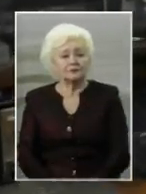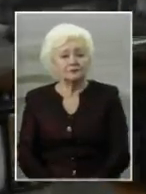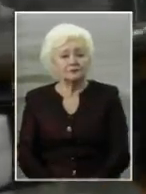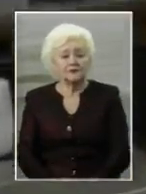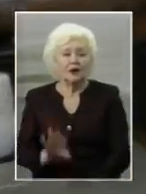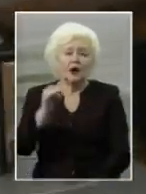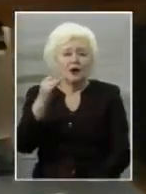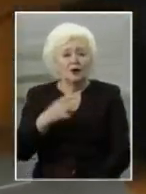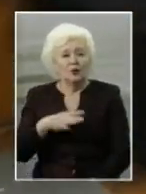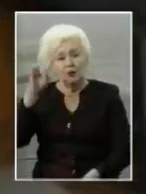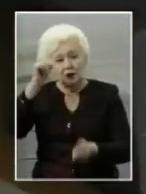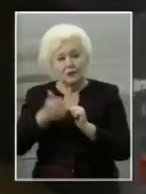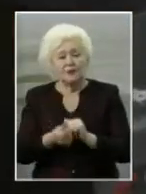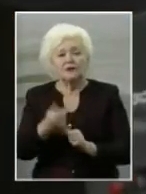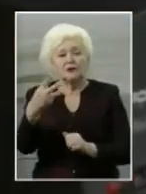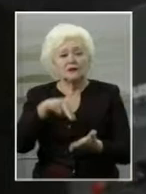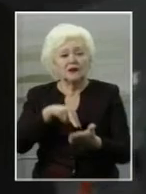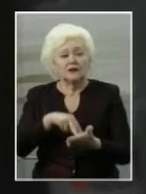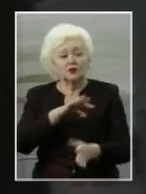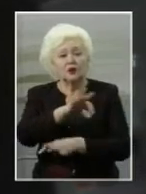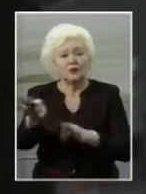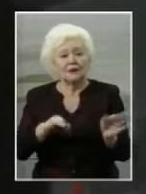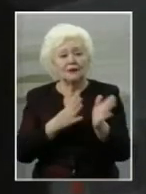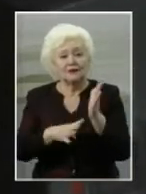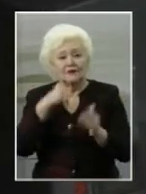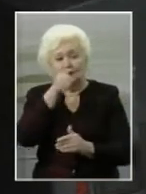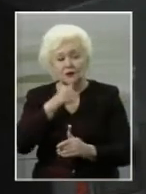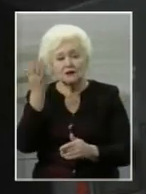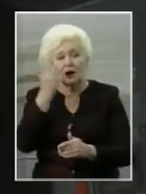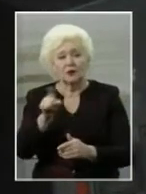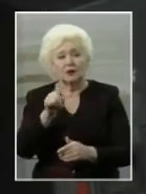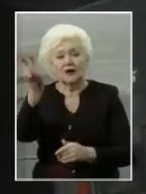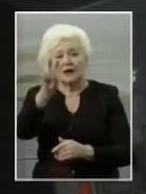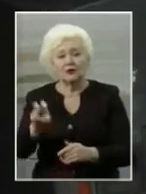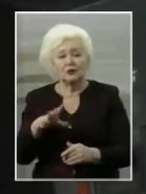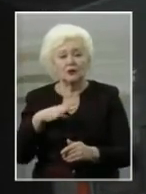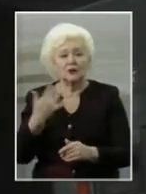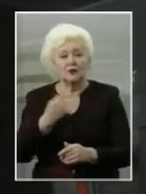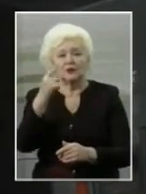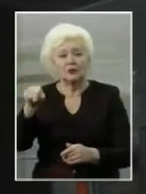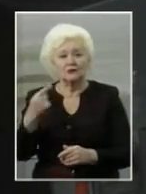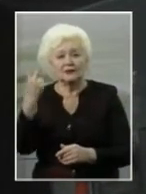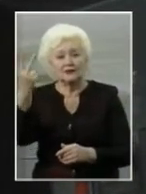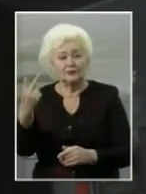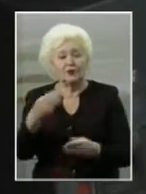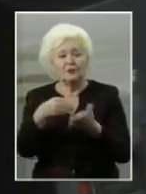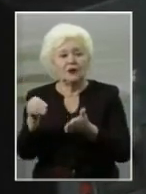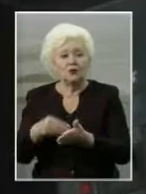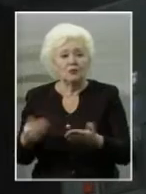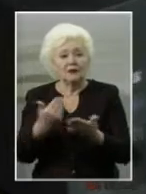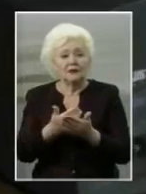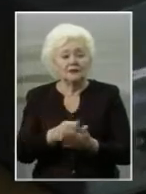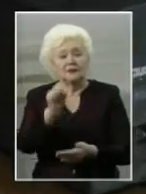Ох, пам'ятаю, скільки коштував цей проектор у 90-х роках, коли ще долар був один до двох. Ми придбали його десь за